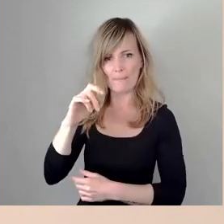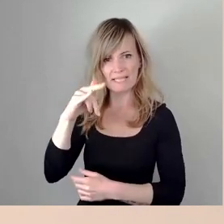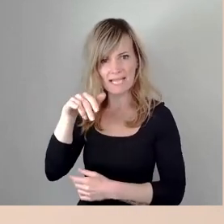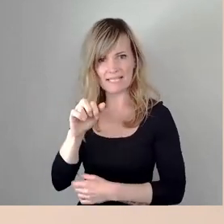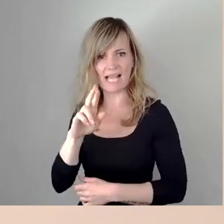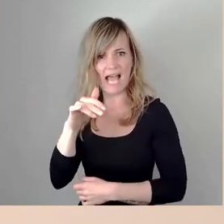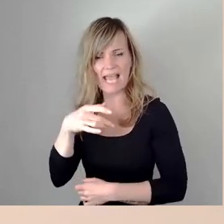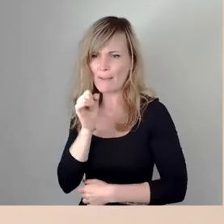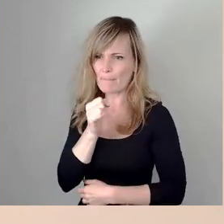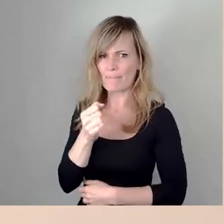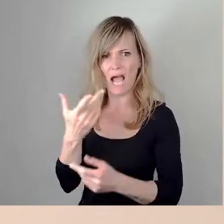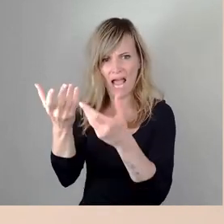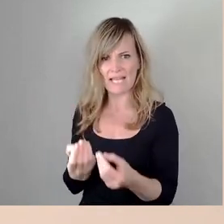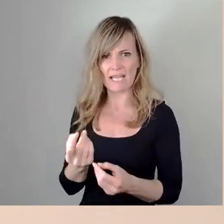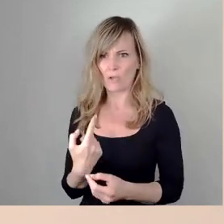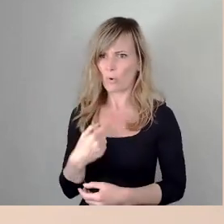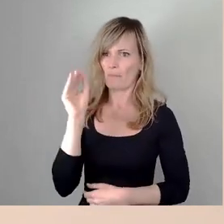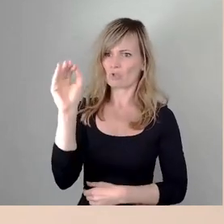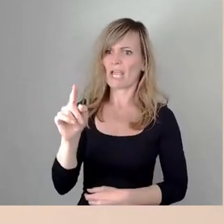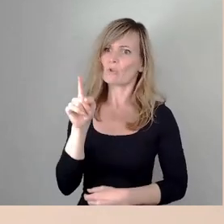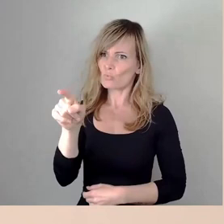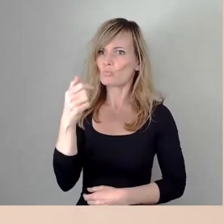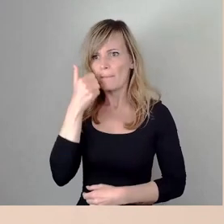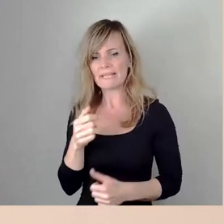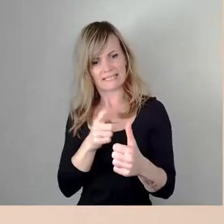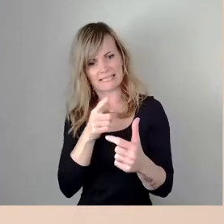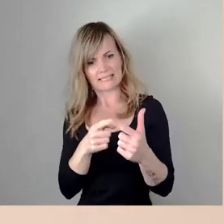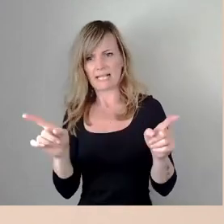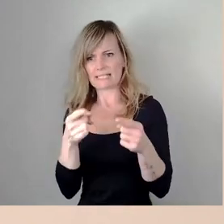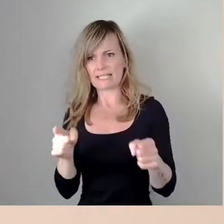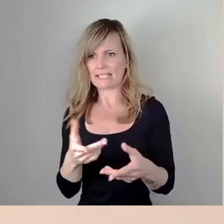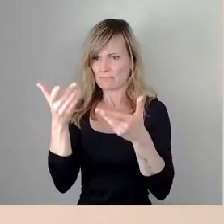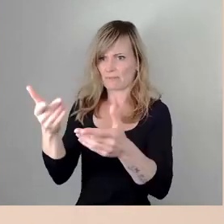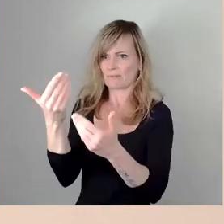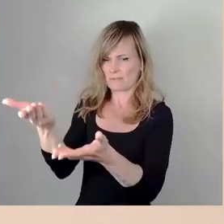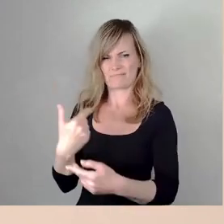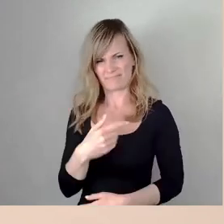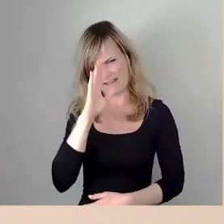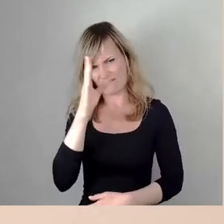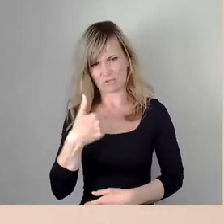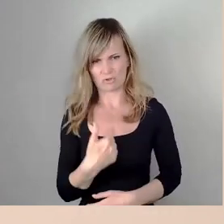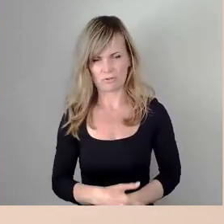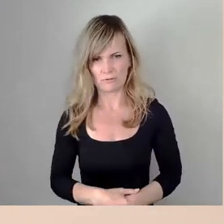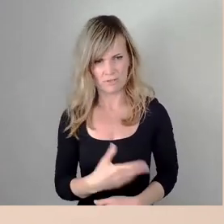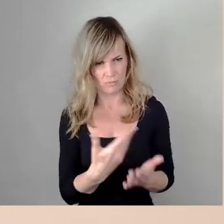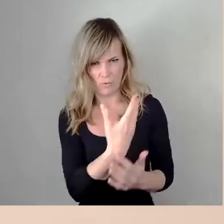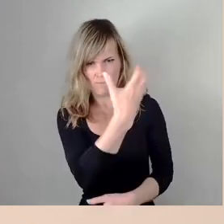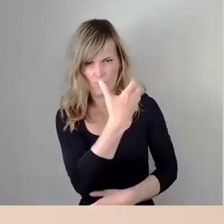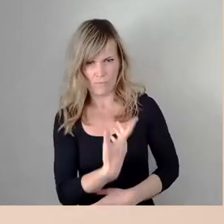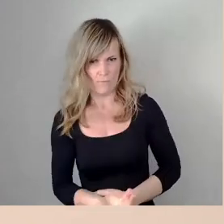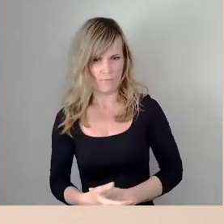Lieder er singt also das ist wirklich absurd hier diesen Vorwurf zu konstruieren